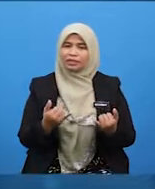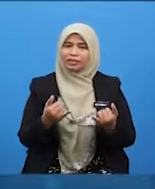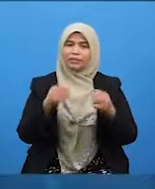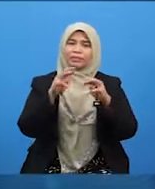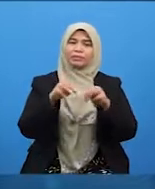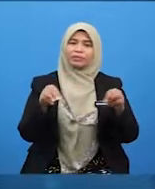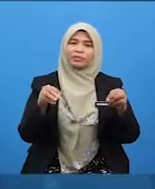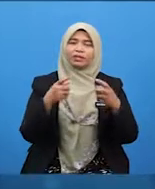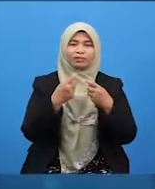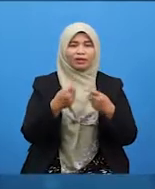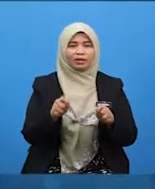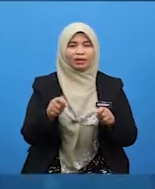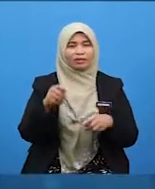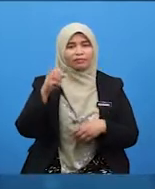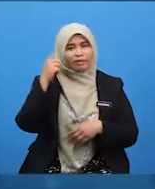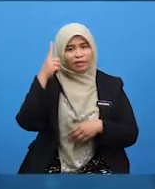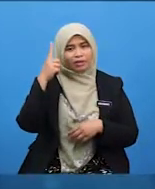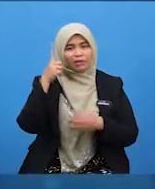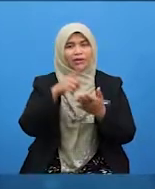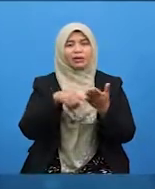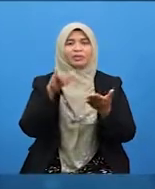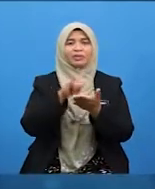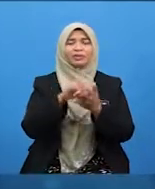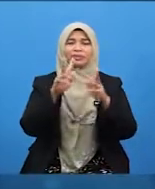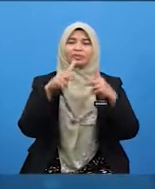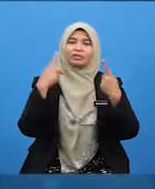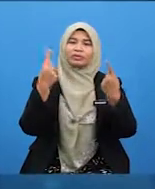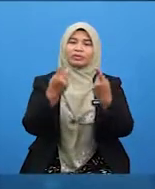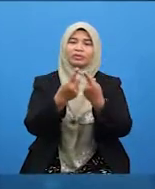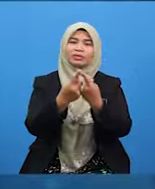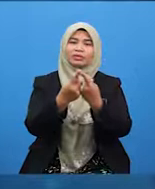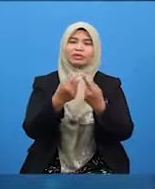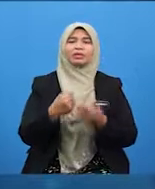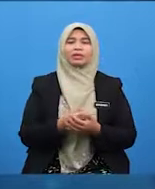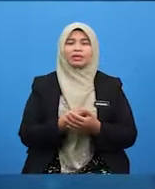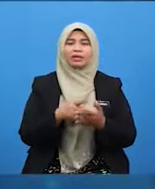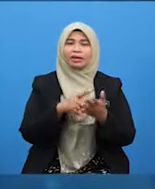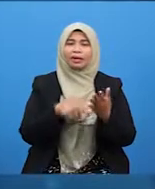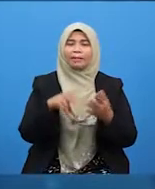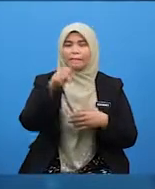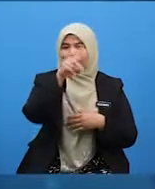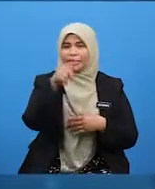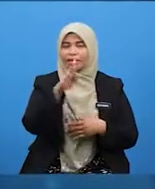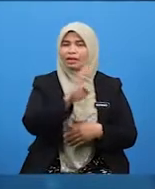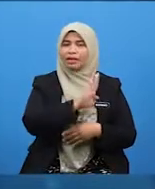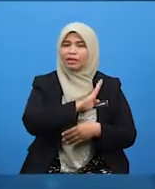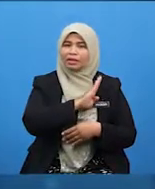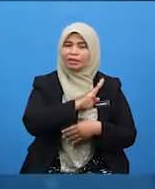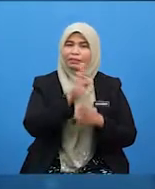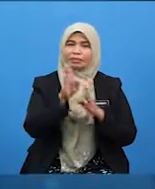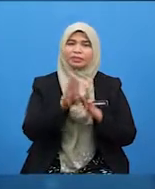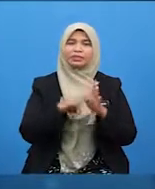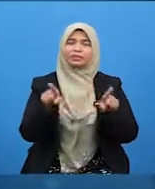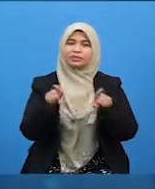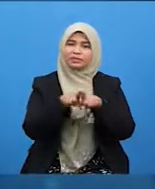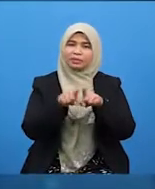murid-murid telah faham apakah itu keluarga. Apakah adab-adab bersama